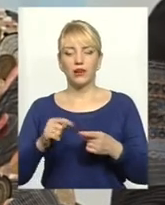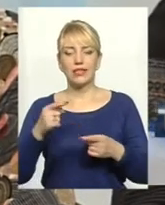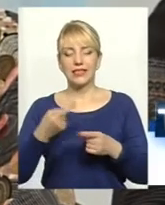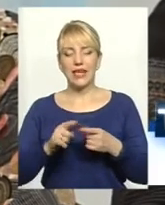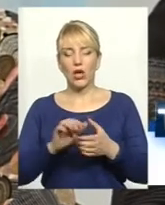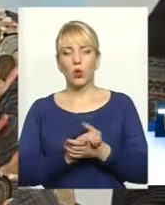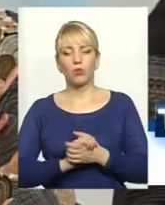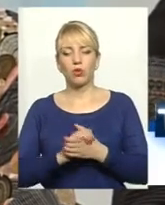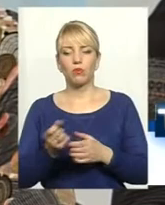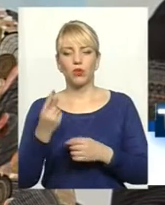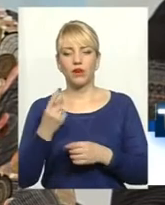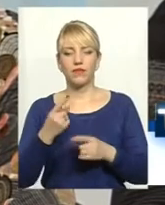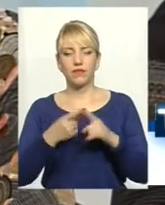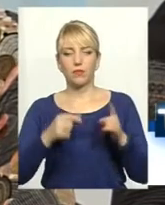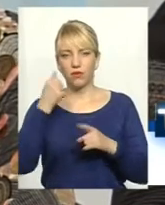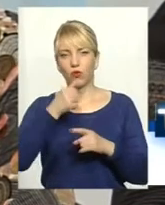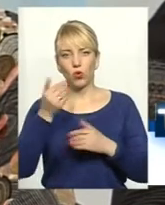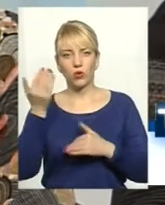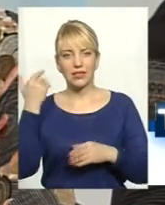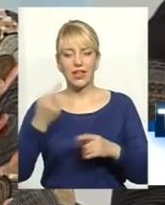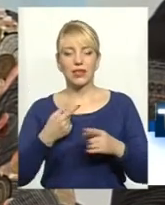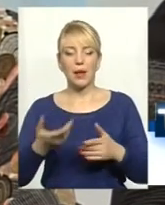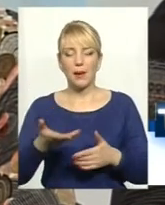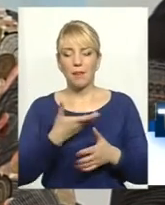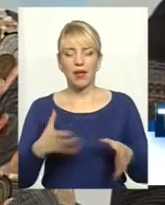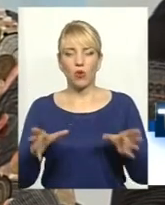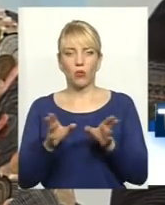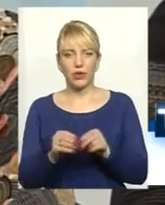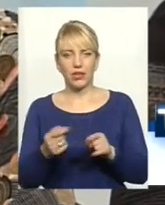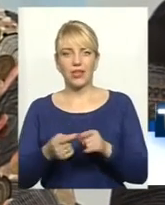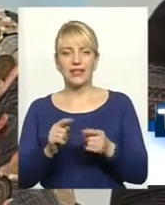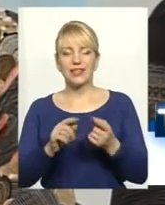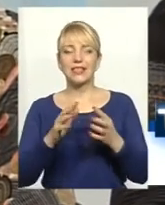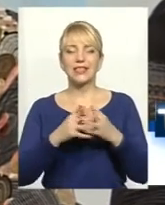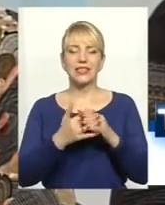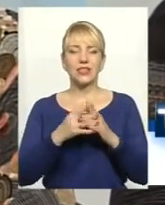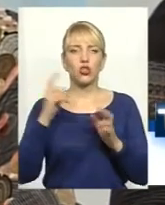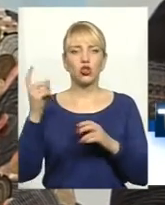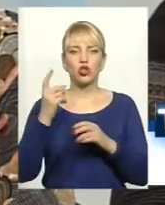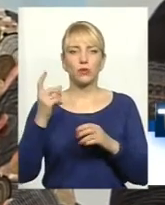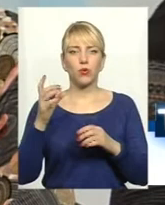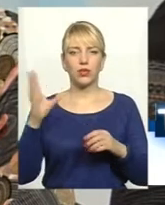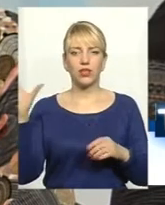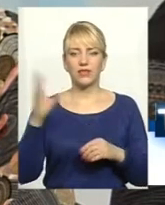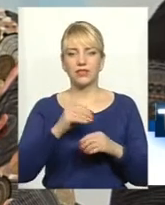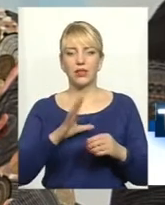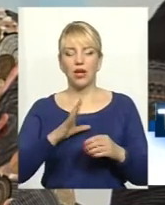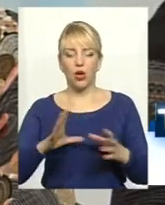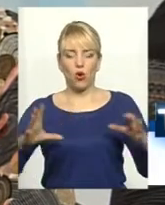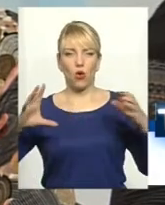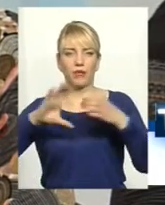назад, і це вимушений захід. Ми об'єдналися, і фермери, і сільськоспорські виробники, і ті, які нікуди не об'єднані,'єдналися. Тому що